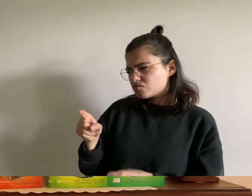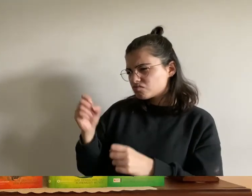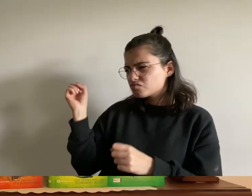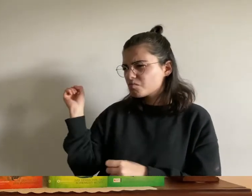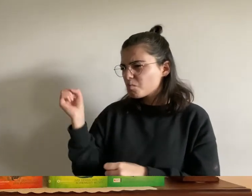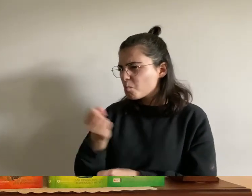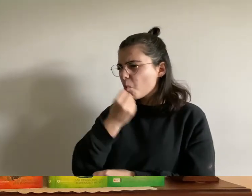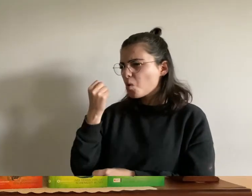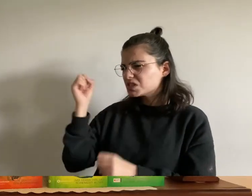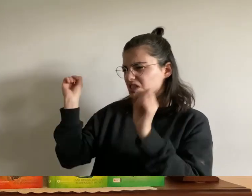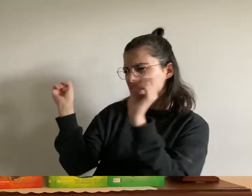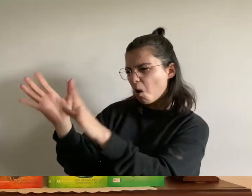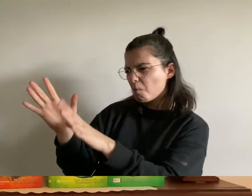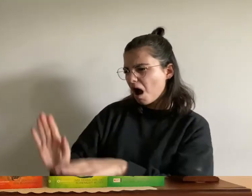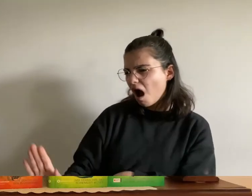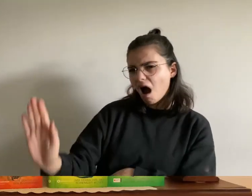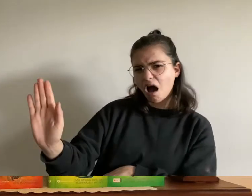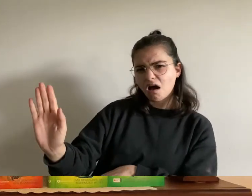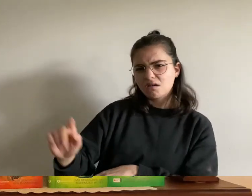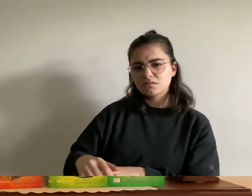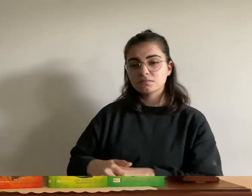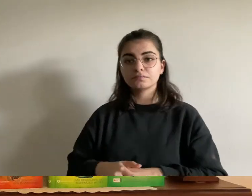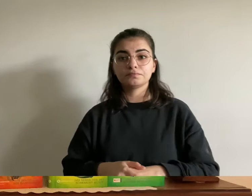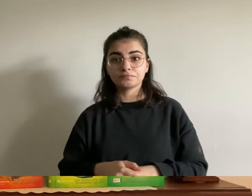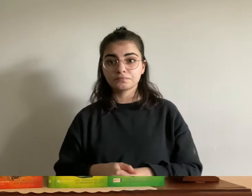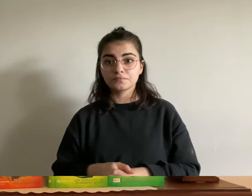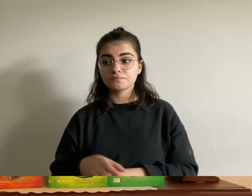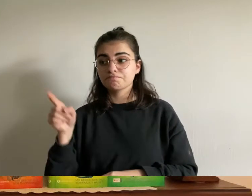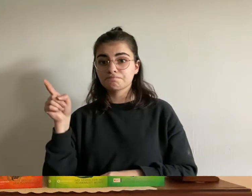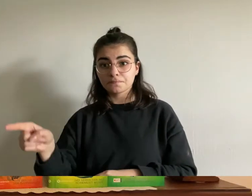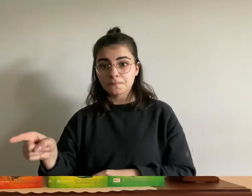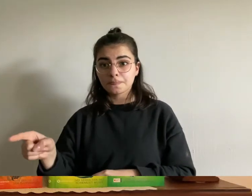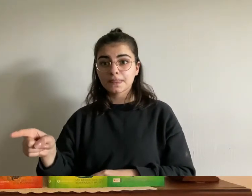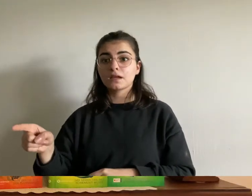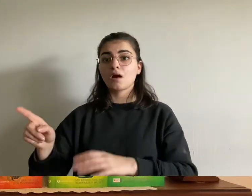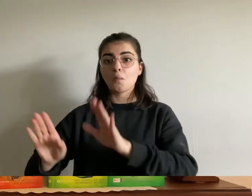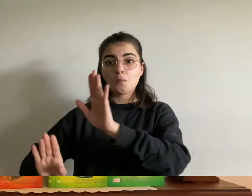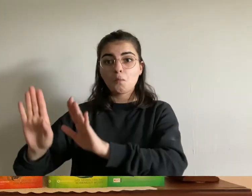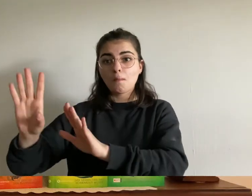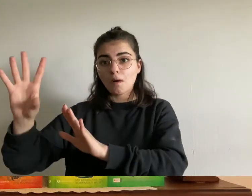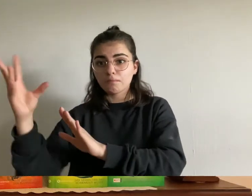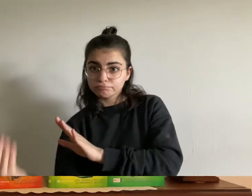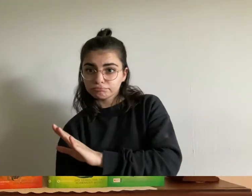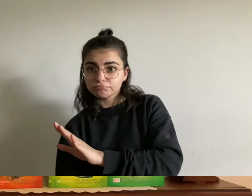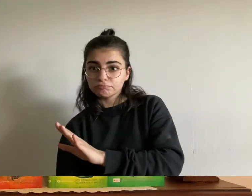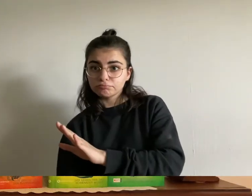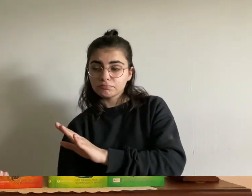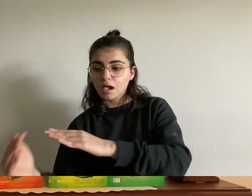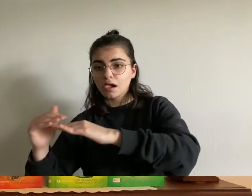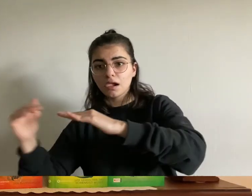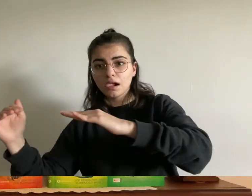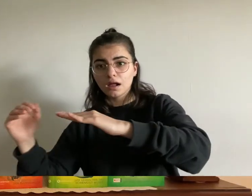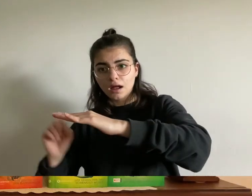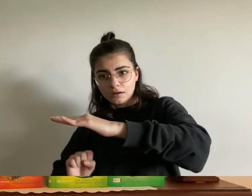von ihnen gewinnen konnte verschwanden die figuren auf einmal alle und der lächelnde kopf eines mannes tauchte über den rand der bühne